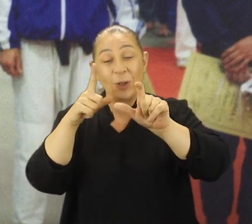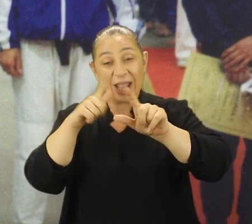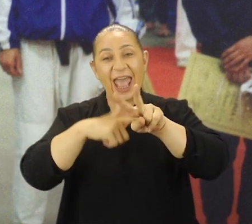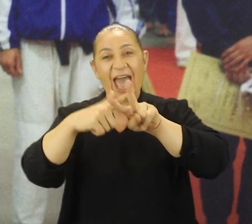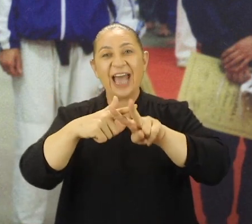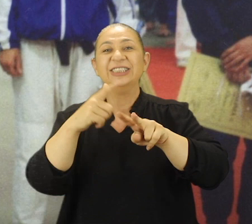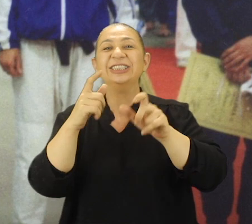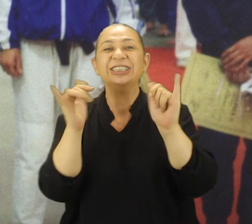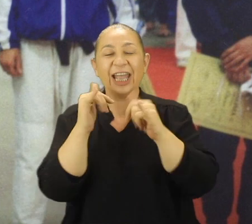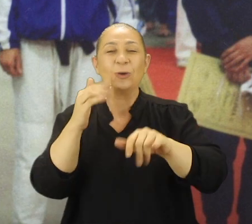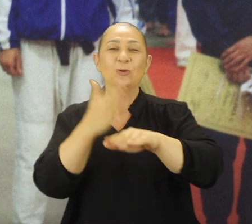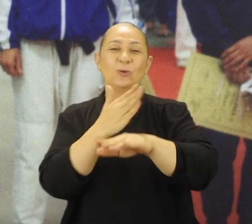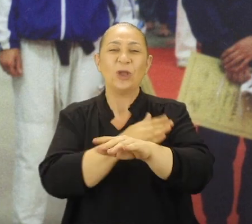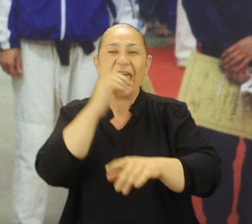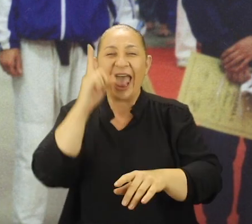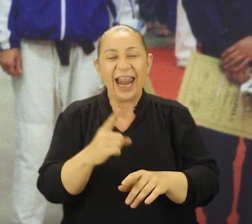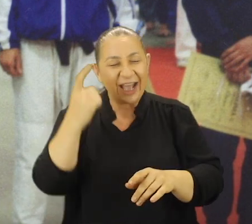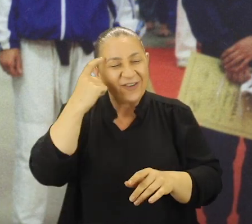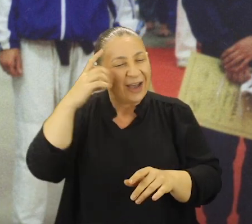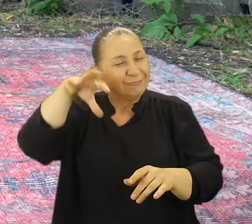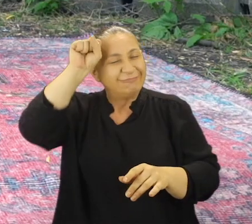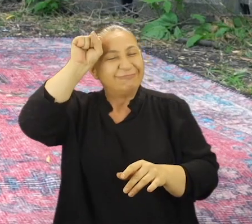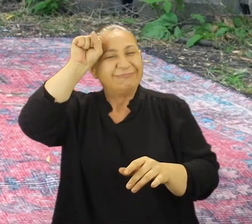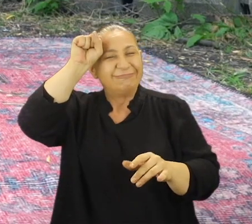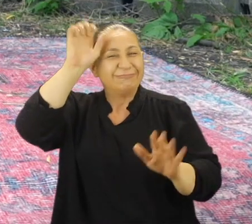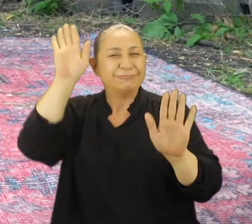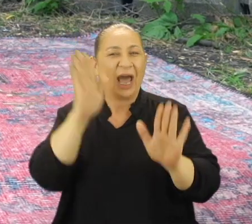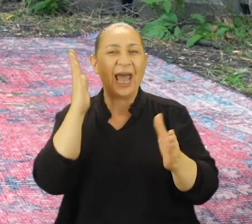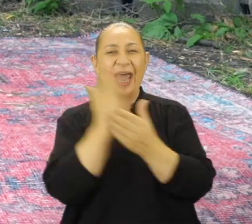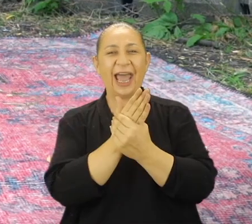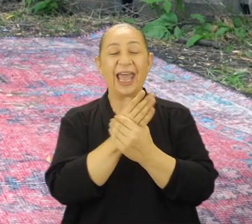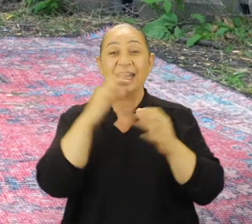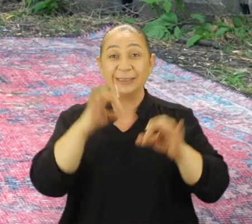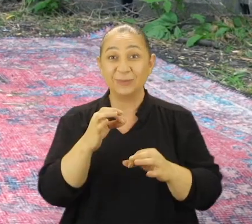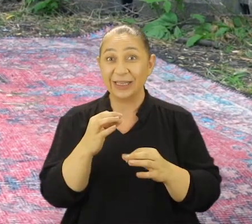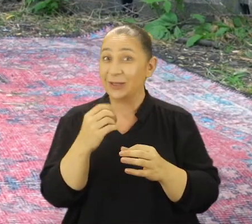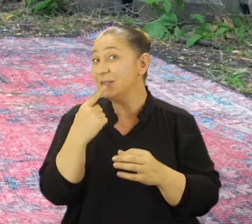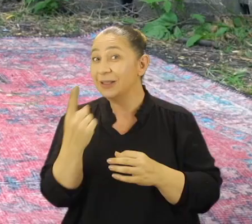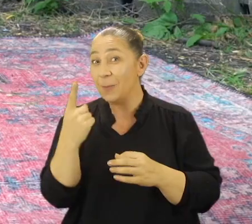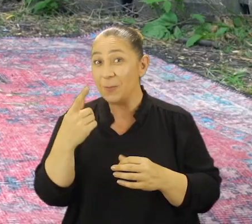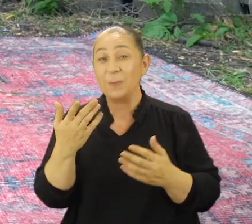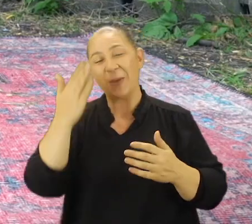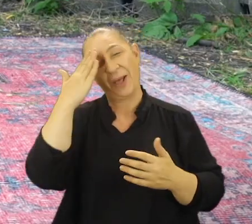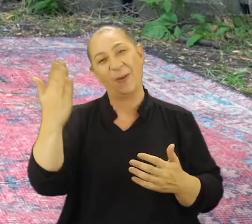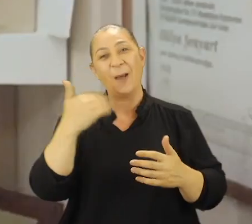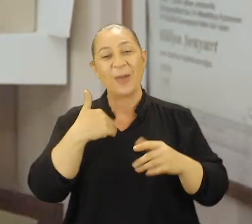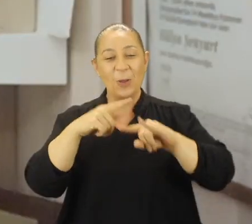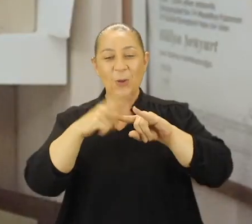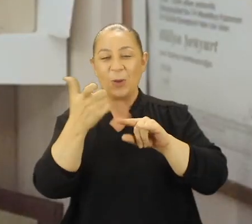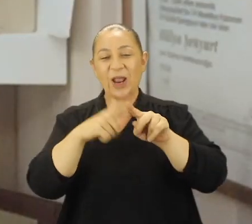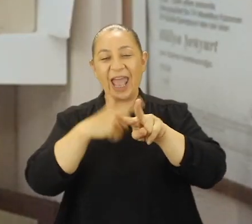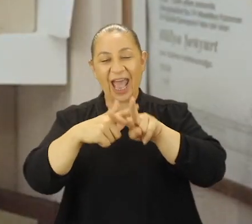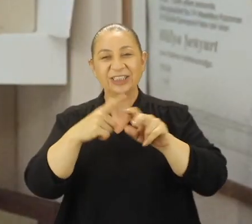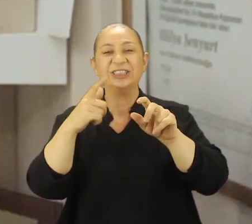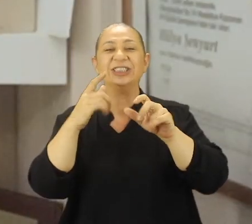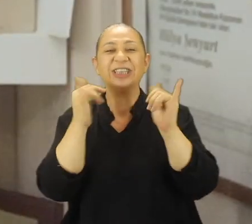Şenyort bu gururu bize yaşatan ilk isim olarak hafızalarımıza kazındı. Şimdi sözü ona bırakalım mı? Merhaba